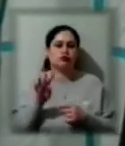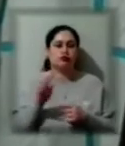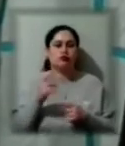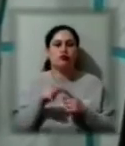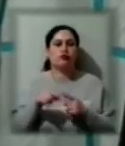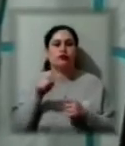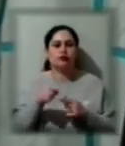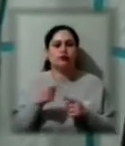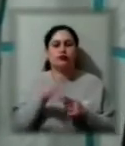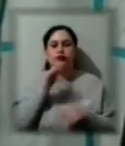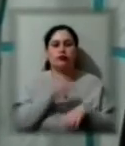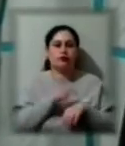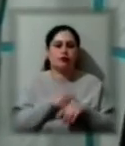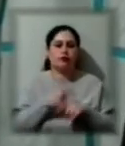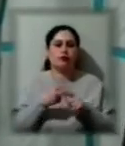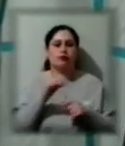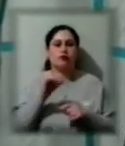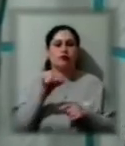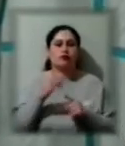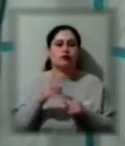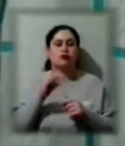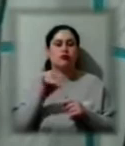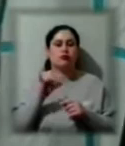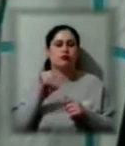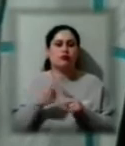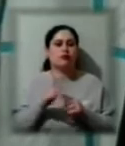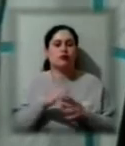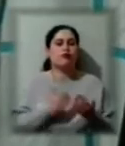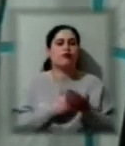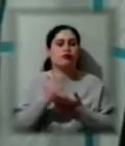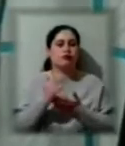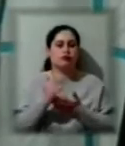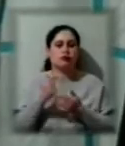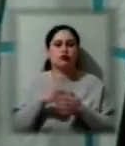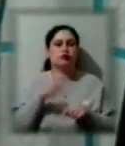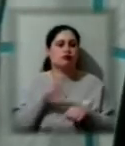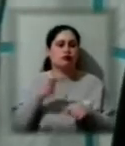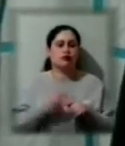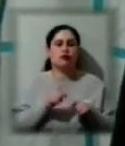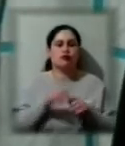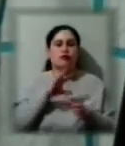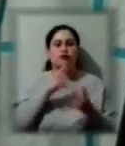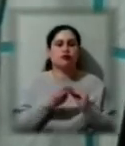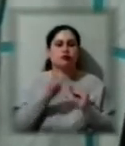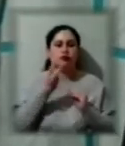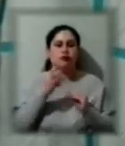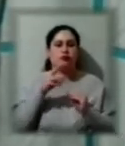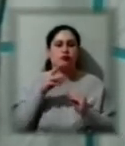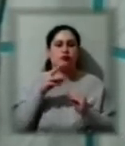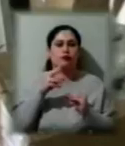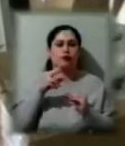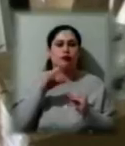час діагностичний набір має високу чутливість, всього 200 копій в одному